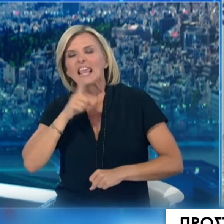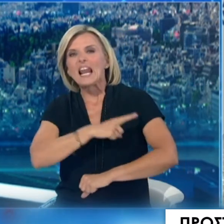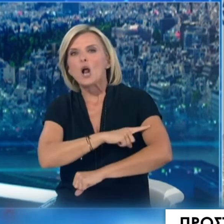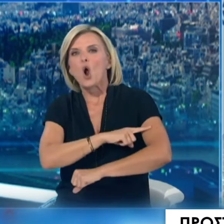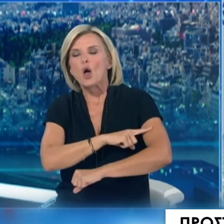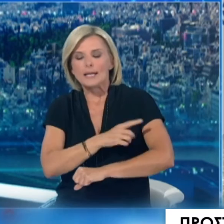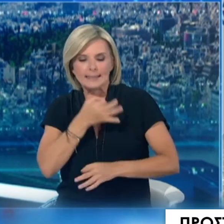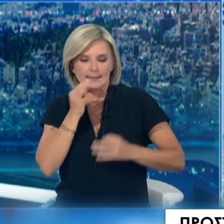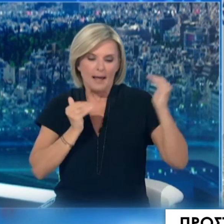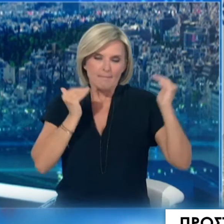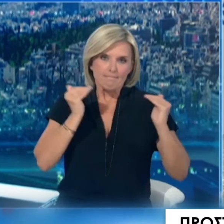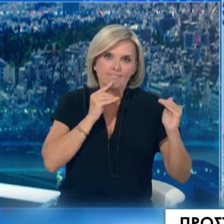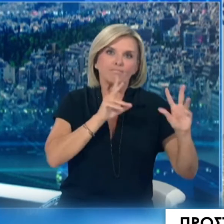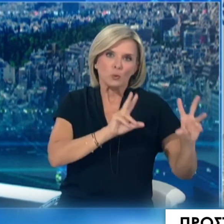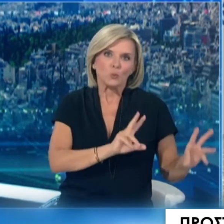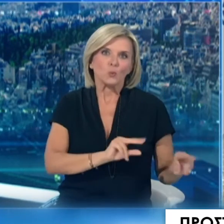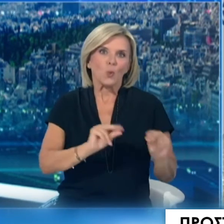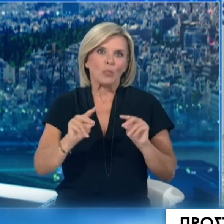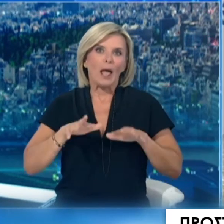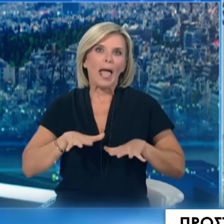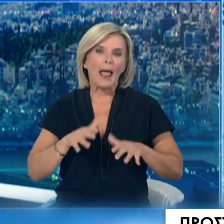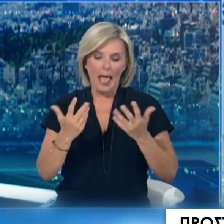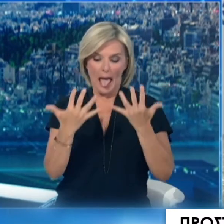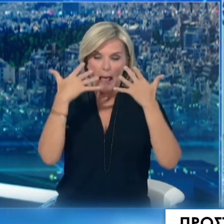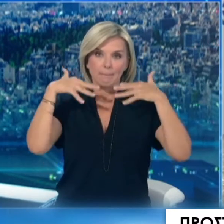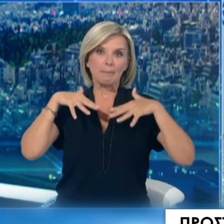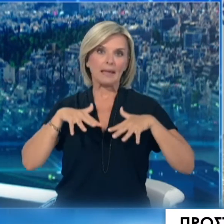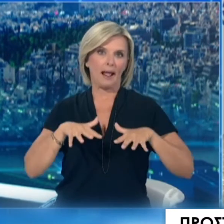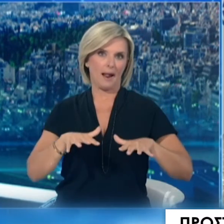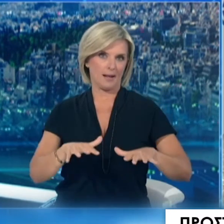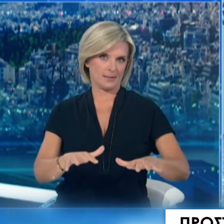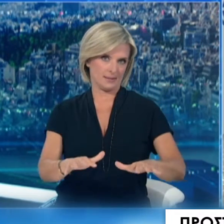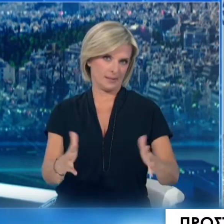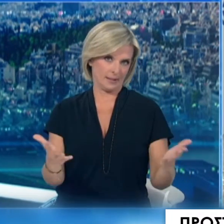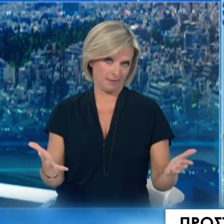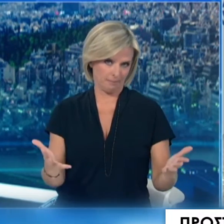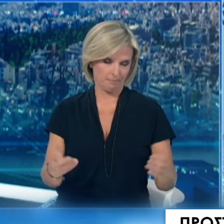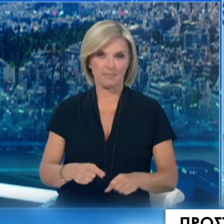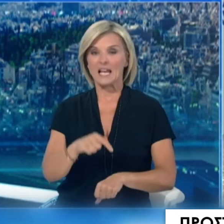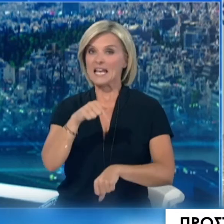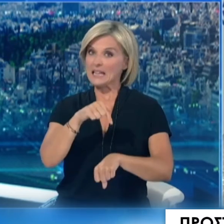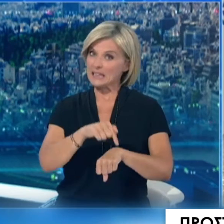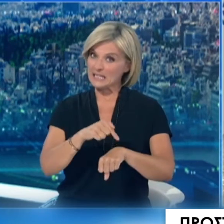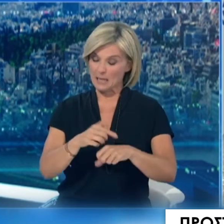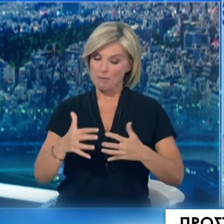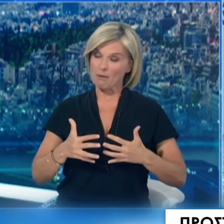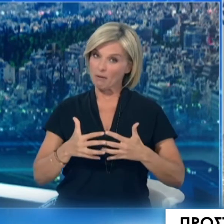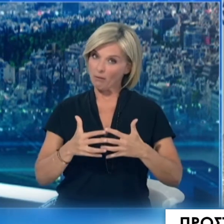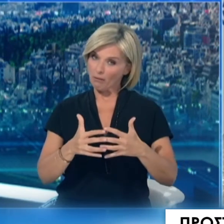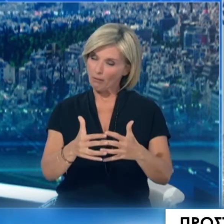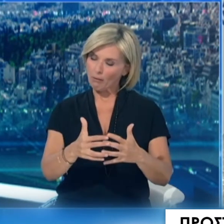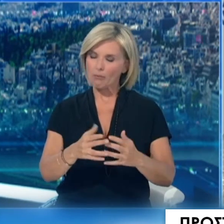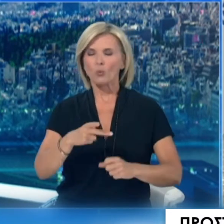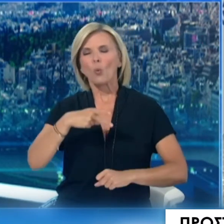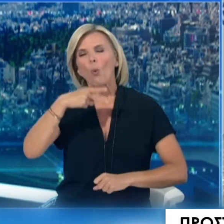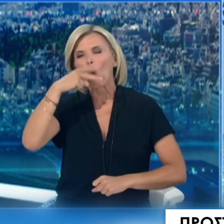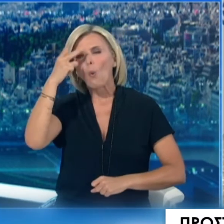δίνεται την ευκαιρία να πω mRNA εμβόλια κατά την κοίηση ανεξαρτήτως τριμήνου κοίησης